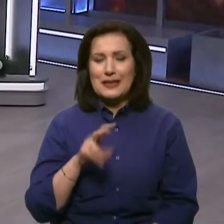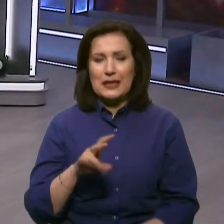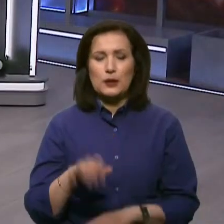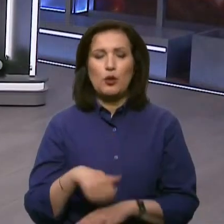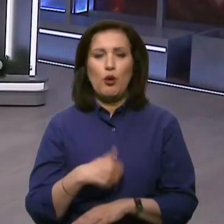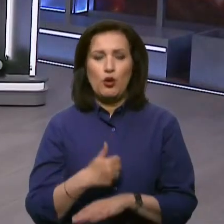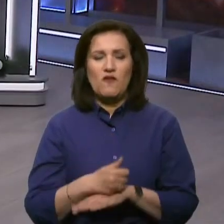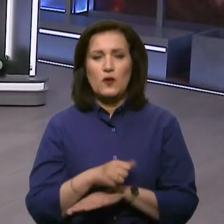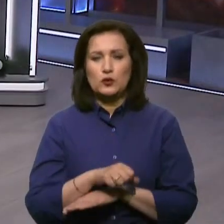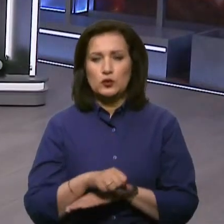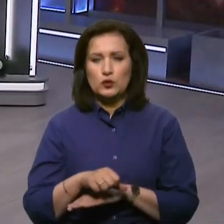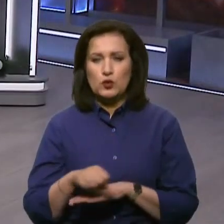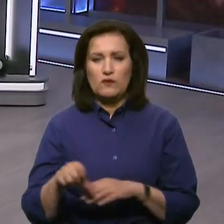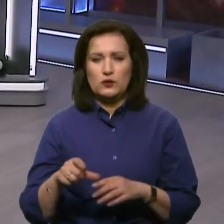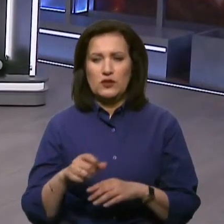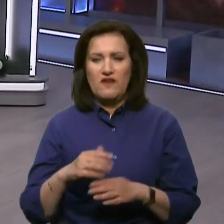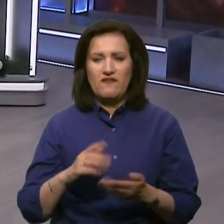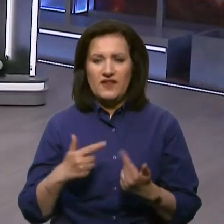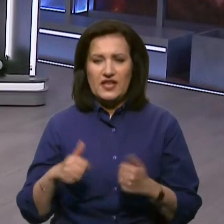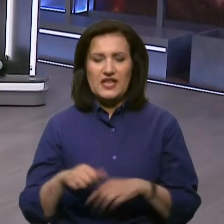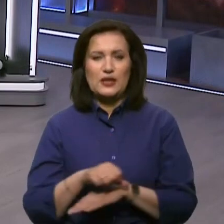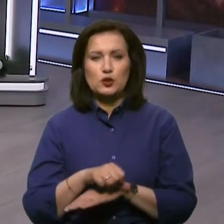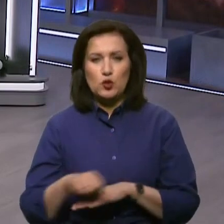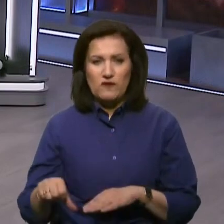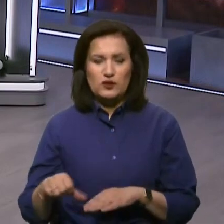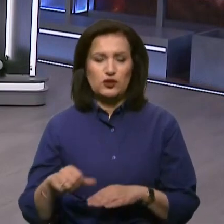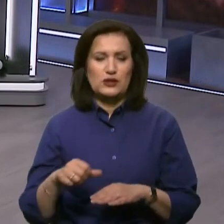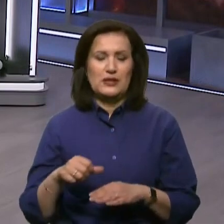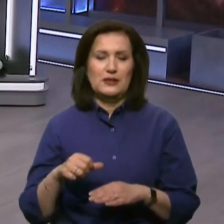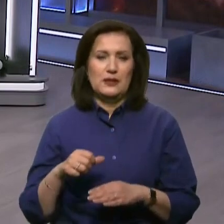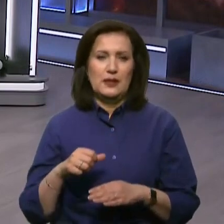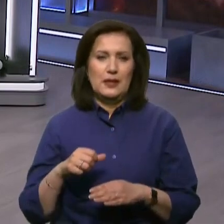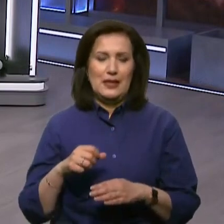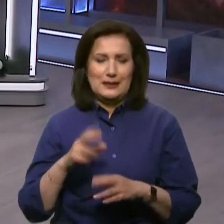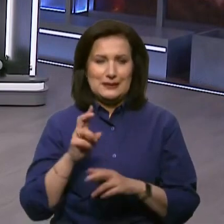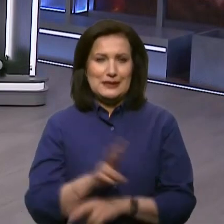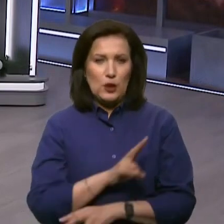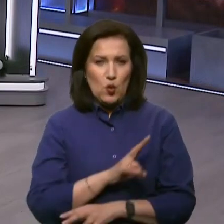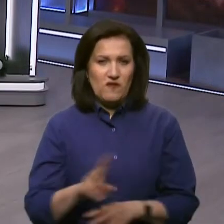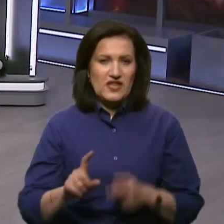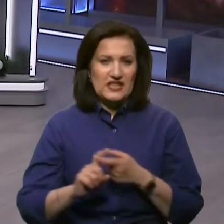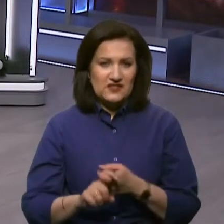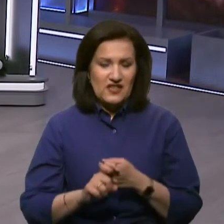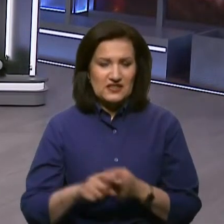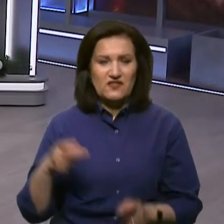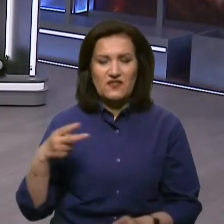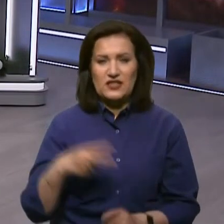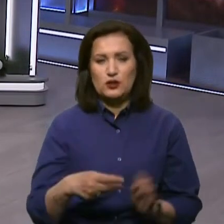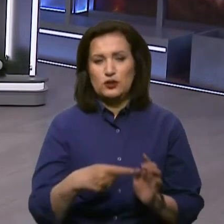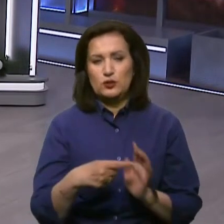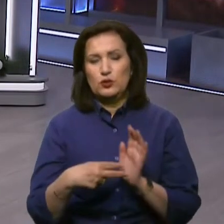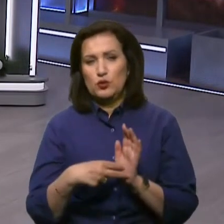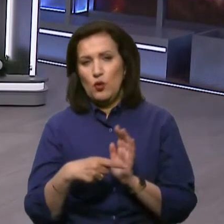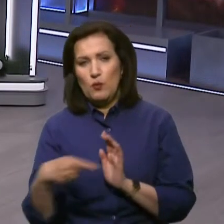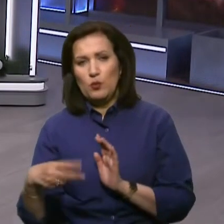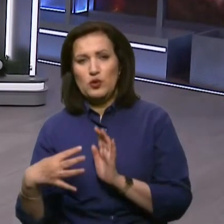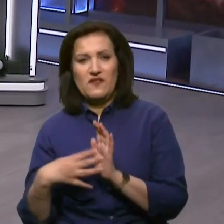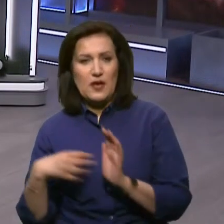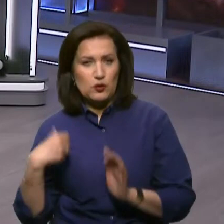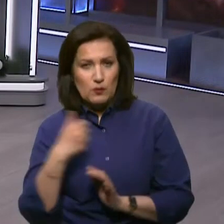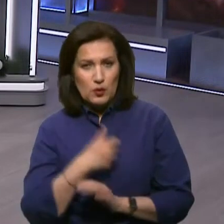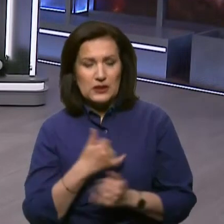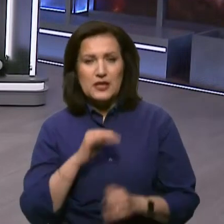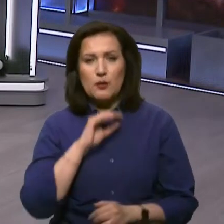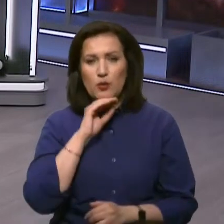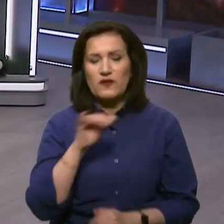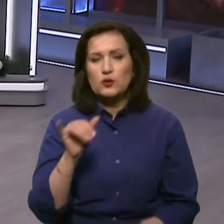відділу зовнішніх церковних зв'язків Української Православної Церкви у 2007-2009 роках, нині